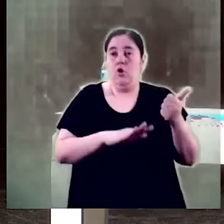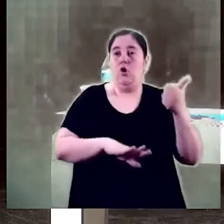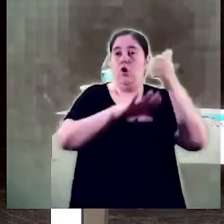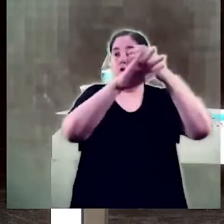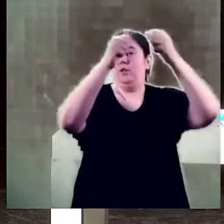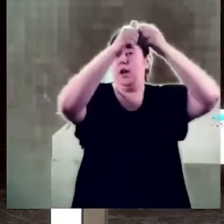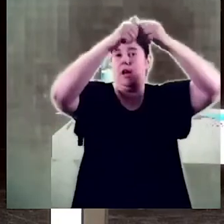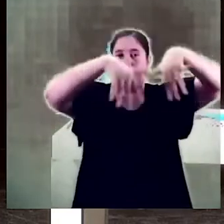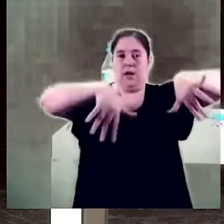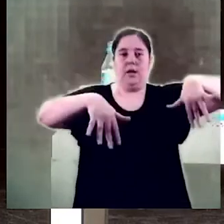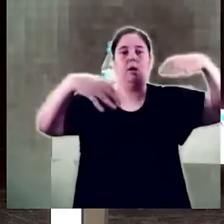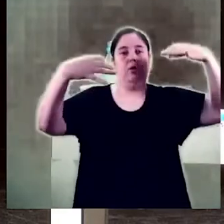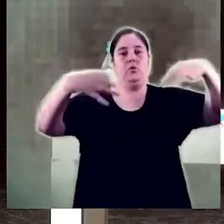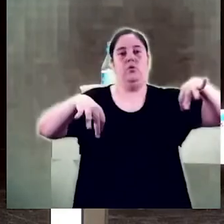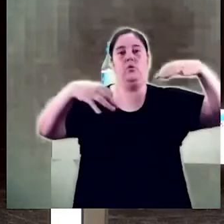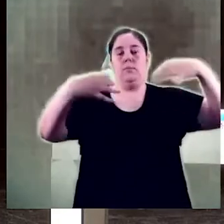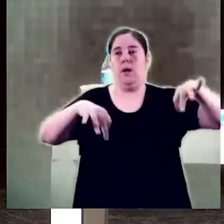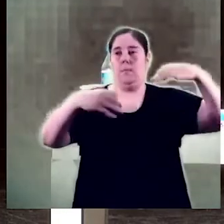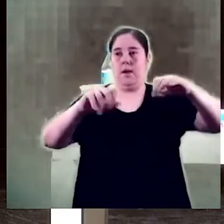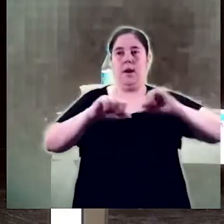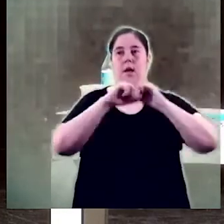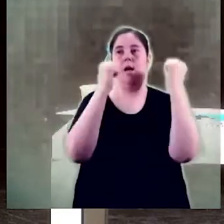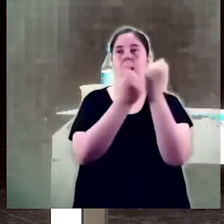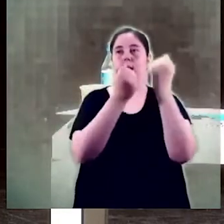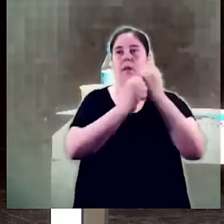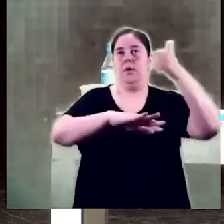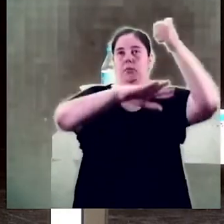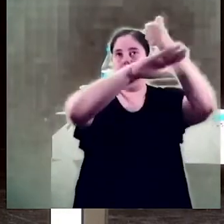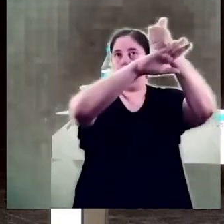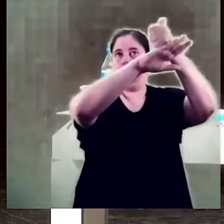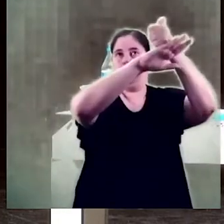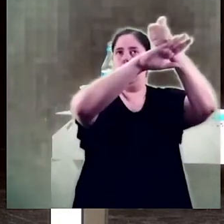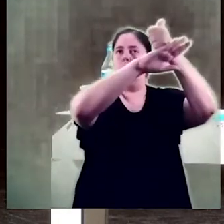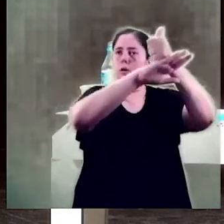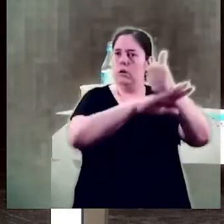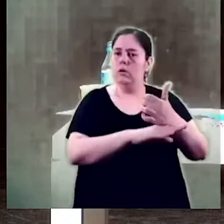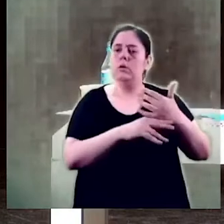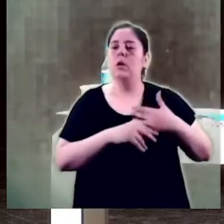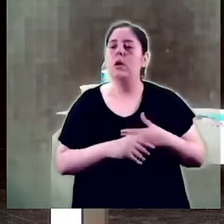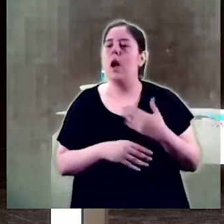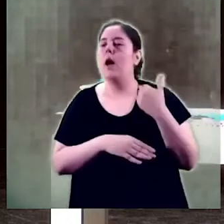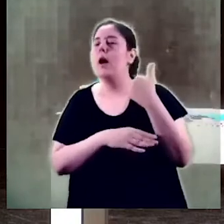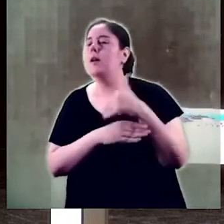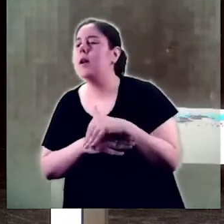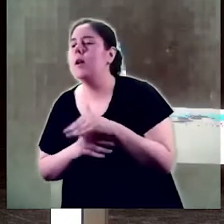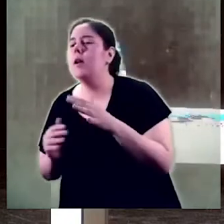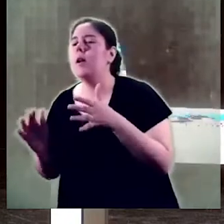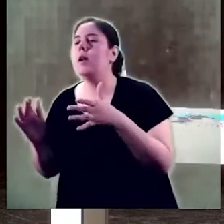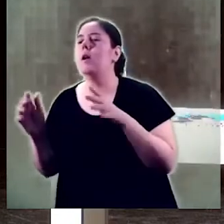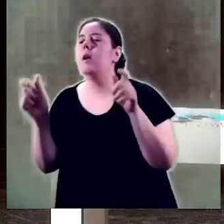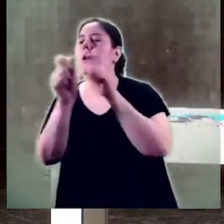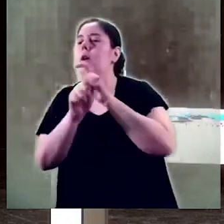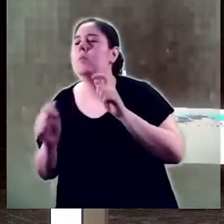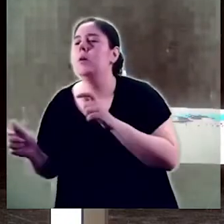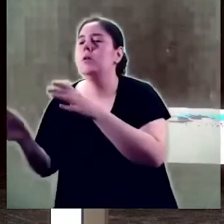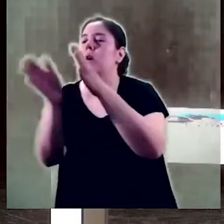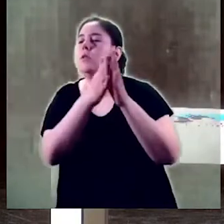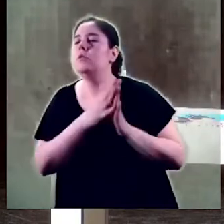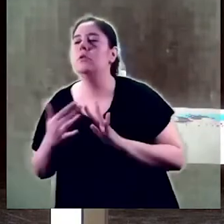jeràrquic que normalment entronits a l'acadèmia i baixar al carrer, escoltar, dialogar i aprendre.